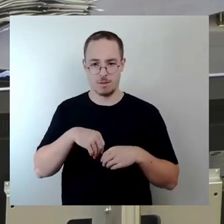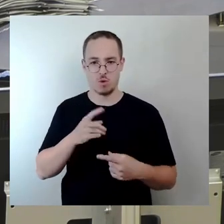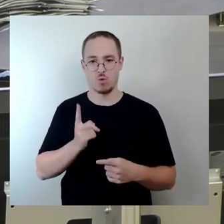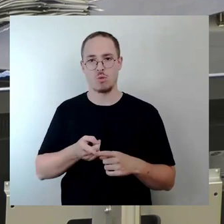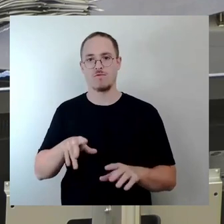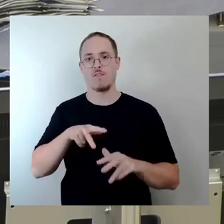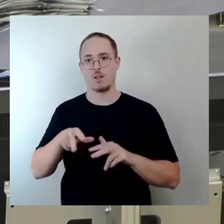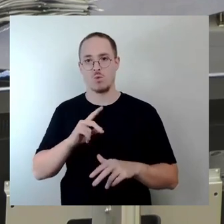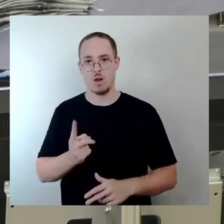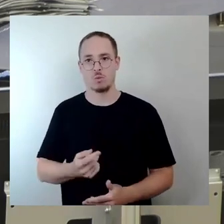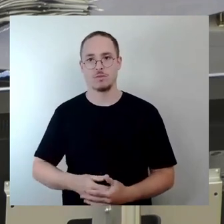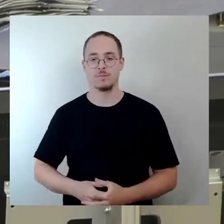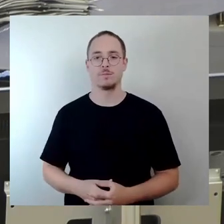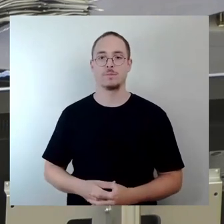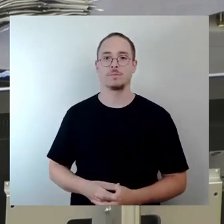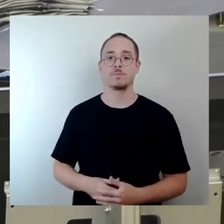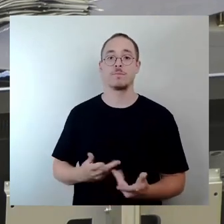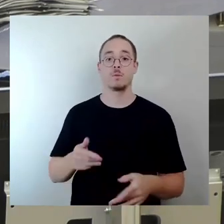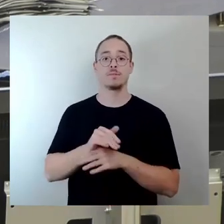Sehr geehrter Herr Bürgermeister und liebe Kolleginnen